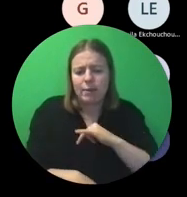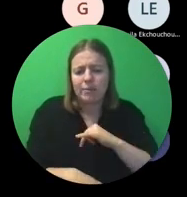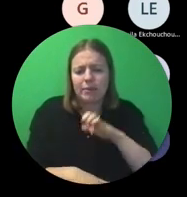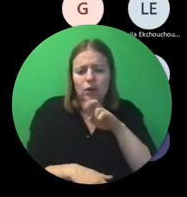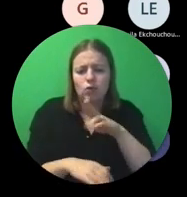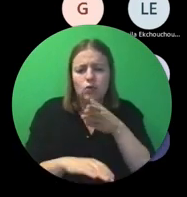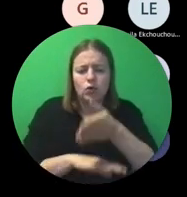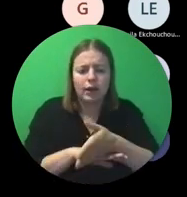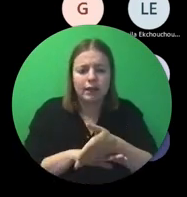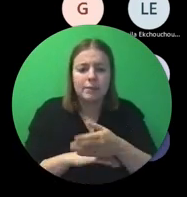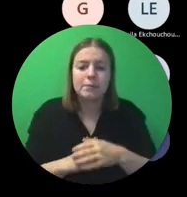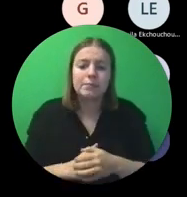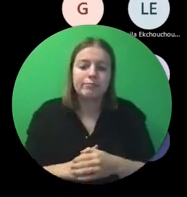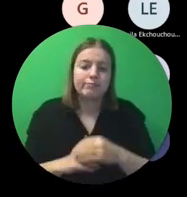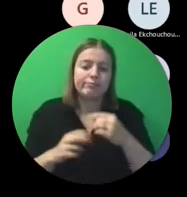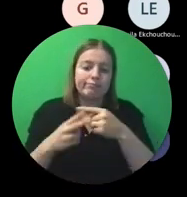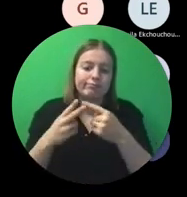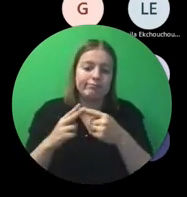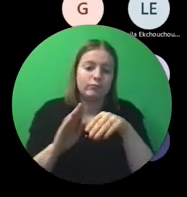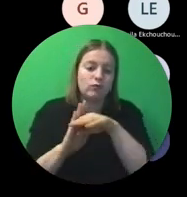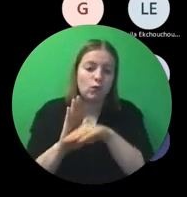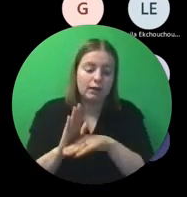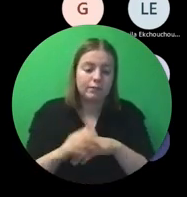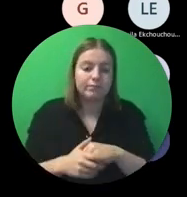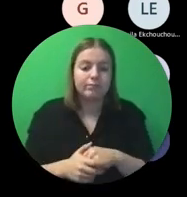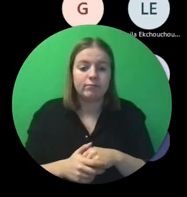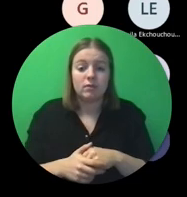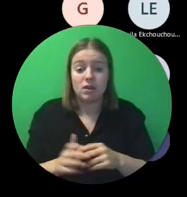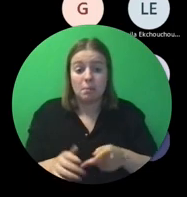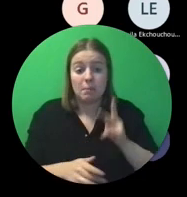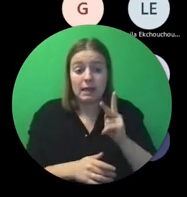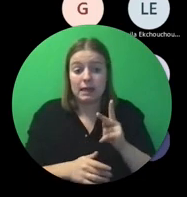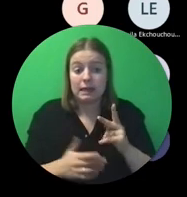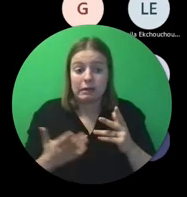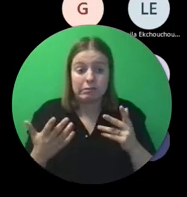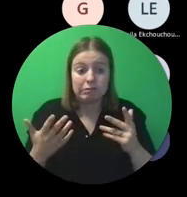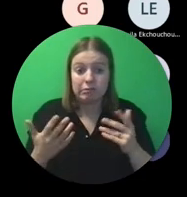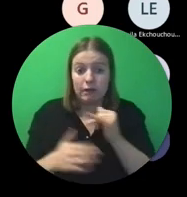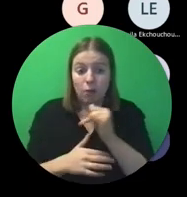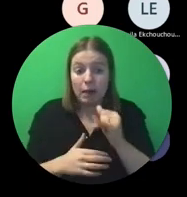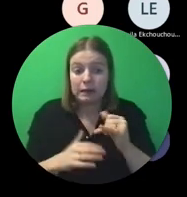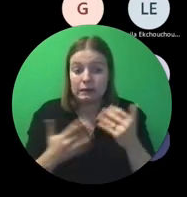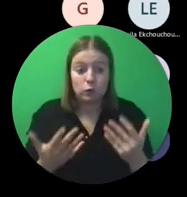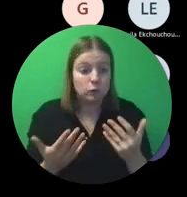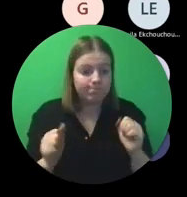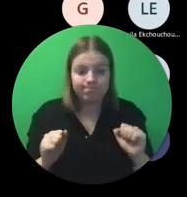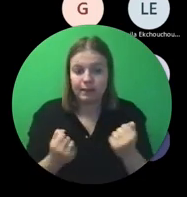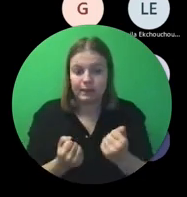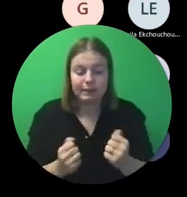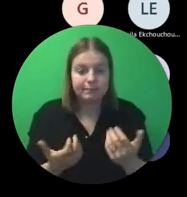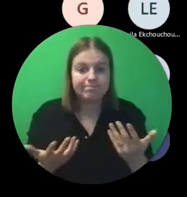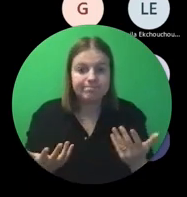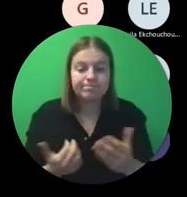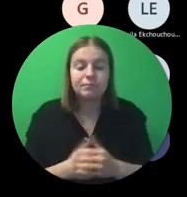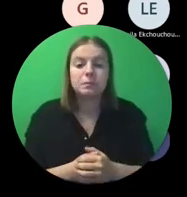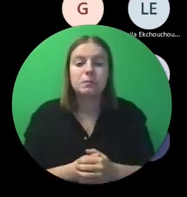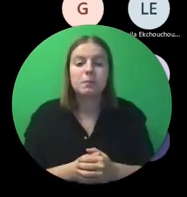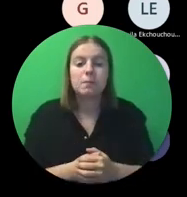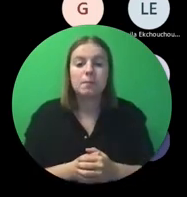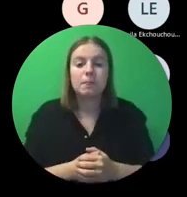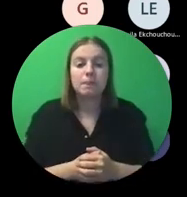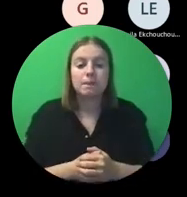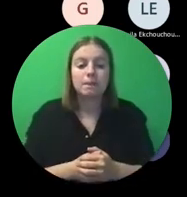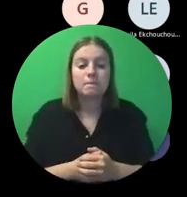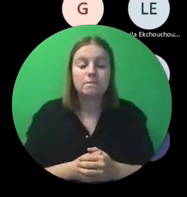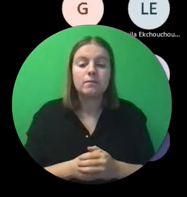Maar dat zijn dus de voorwaarden. Helaas, meer dan dat kan ik op dit moment niet zeggen. Dat wil ook